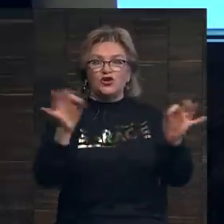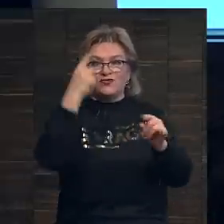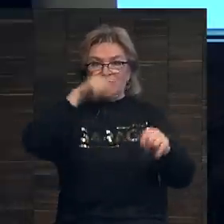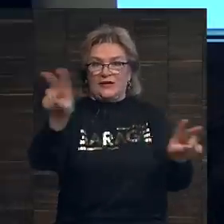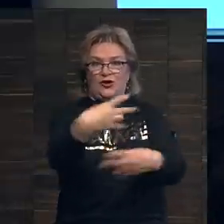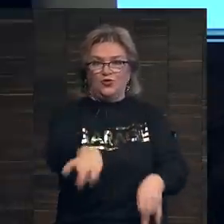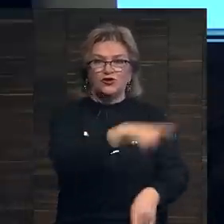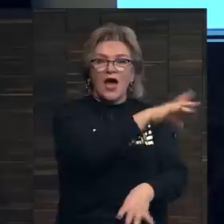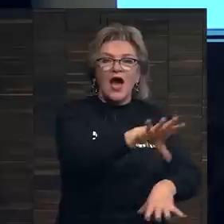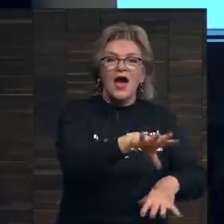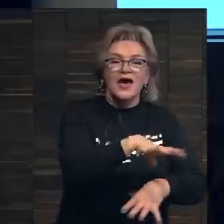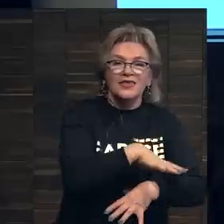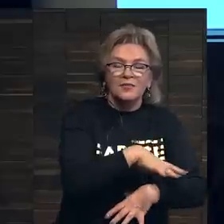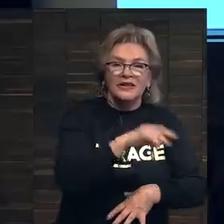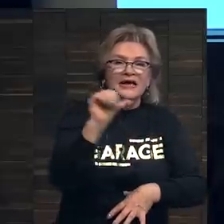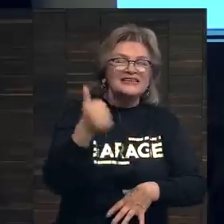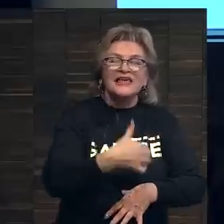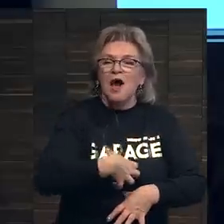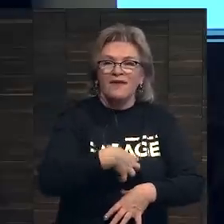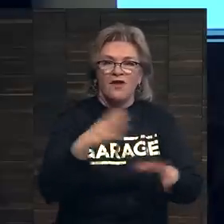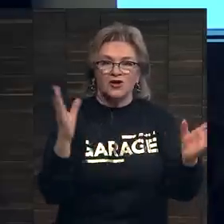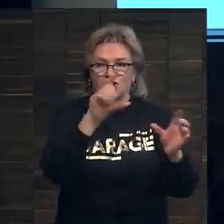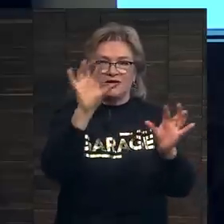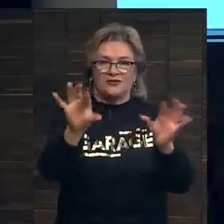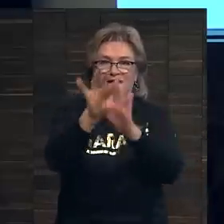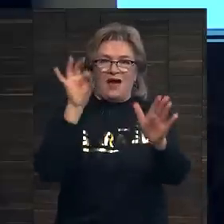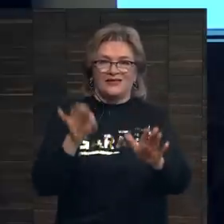нужно. Это был самый важный кадр.